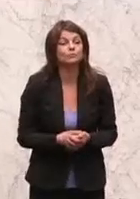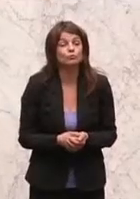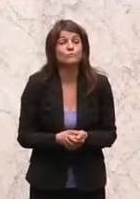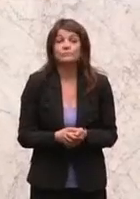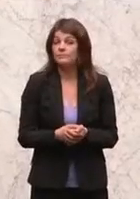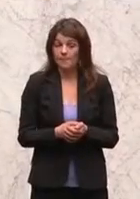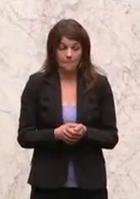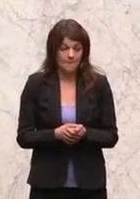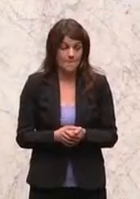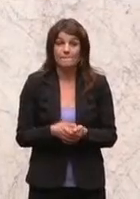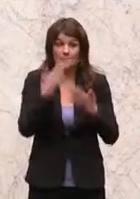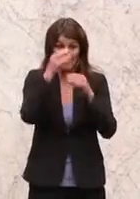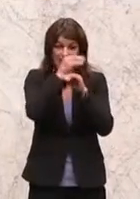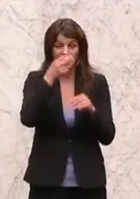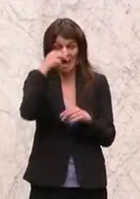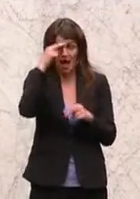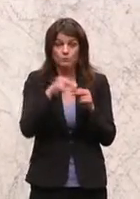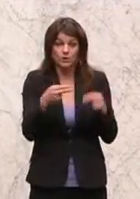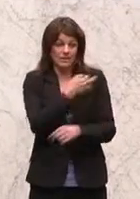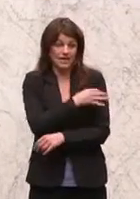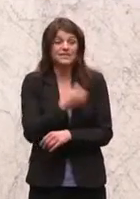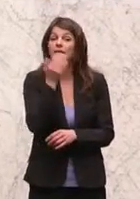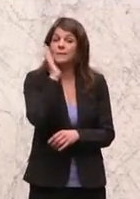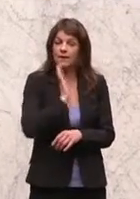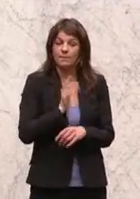Elgül Berriwan Arslan von den Grünen ist an Bord.